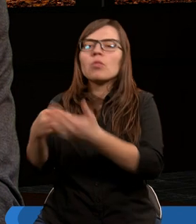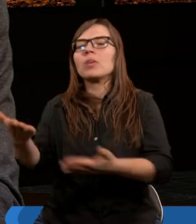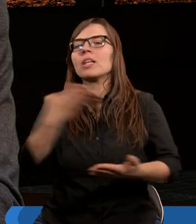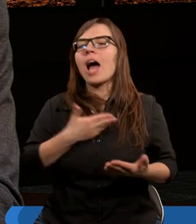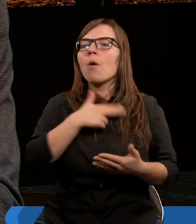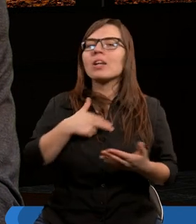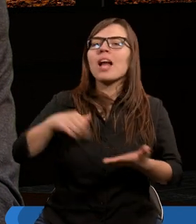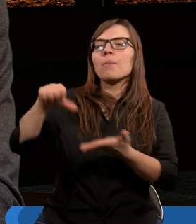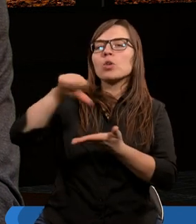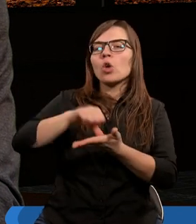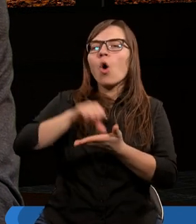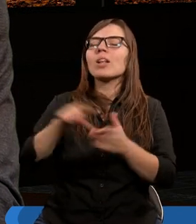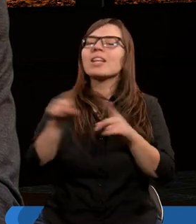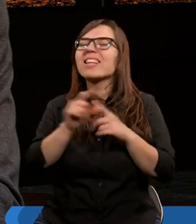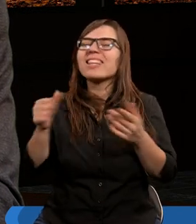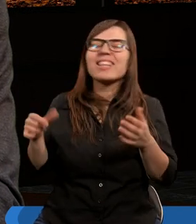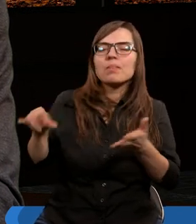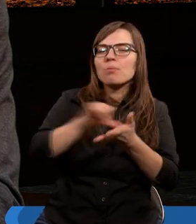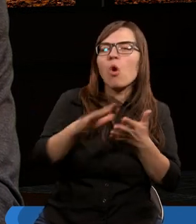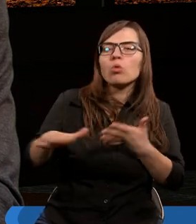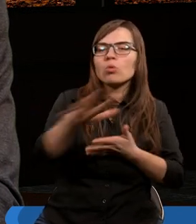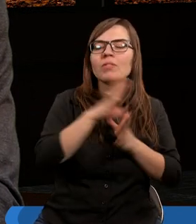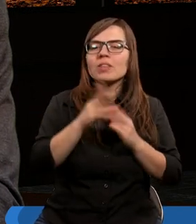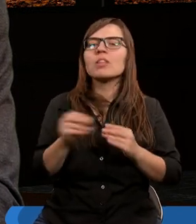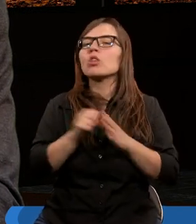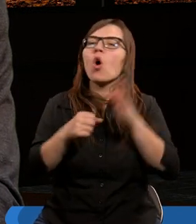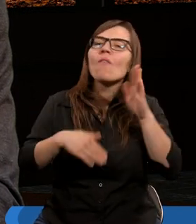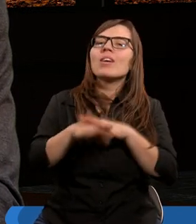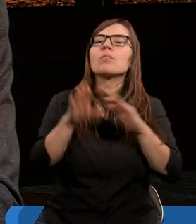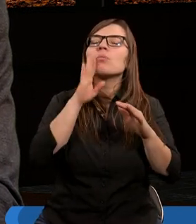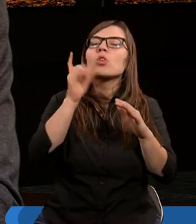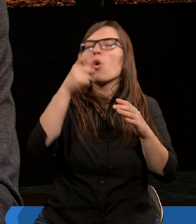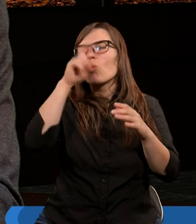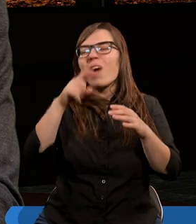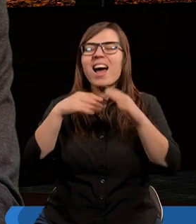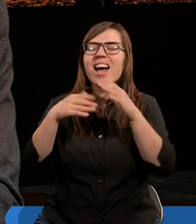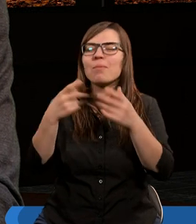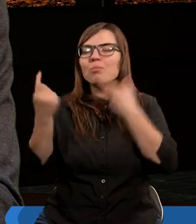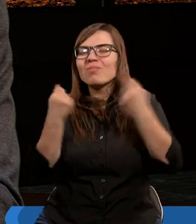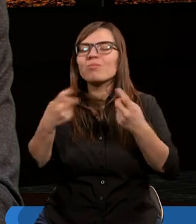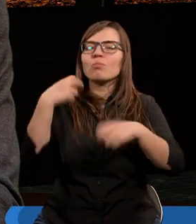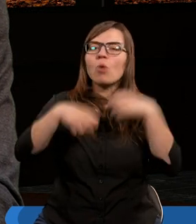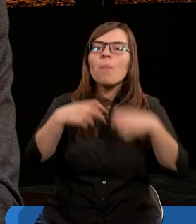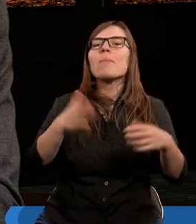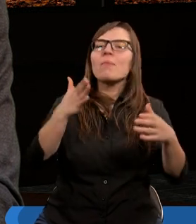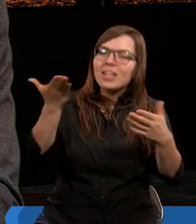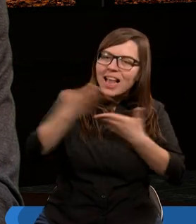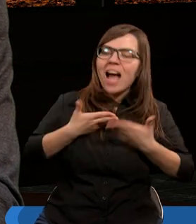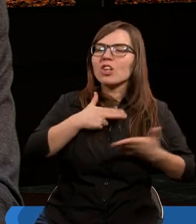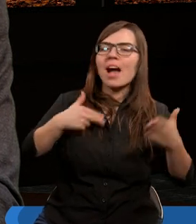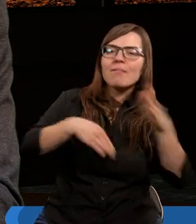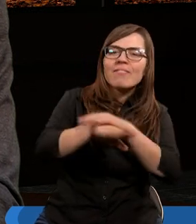środek, sposób do wyjścia z tych sytuacji, w jakich się znajdziemy, kiedy upadniemy w grzechu.